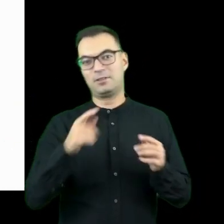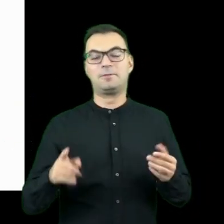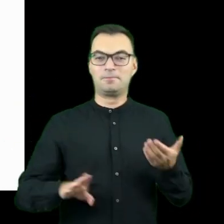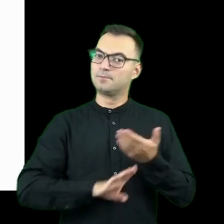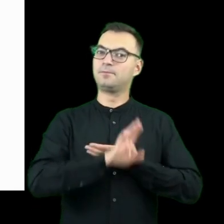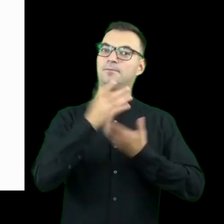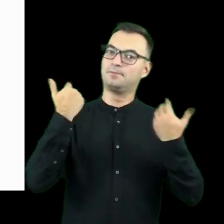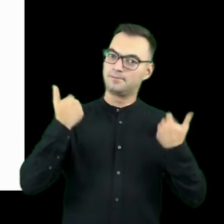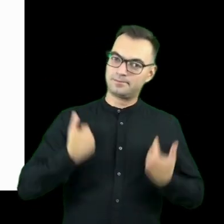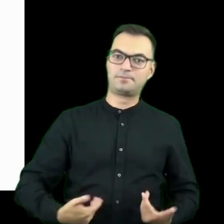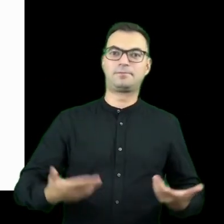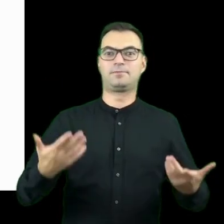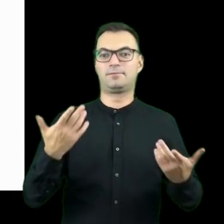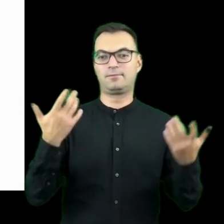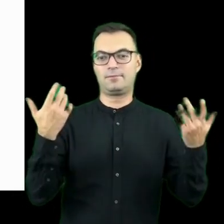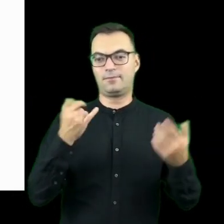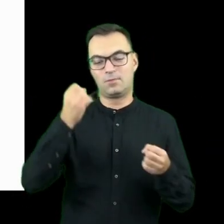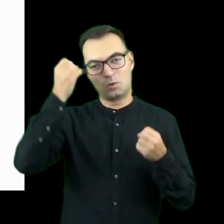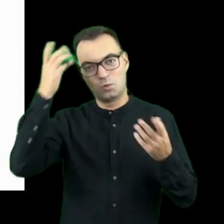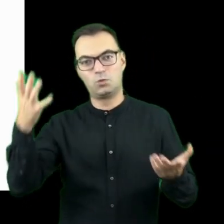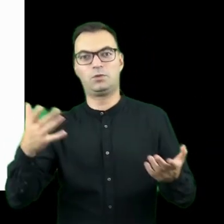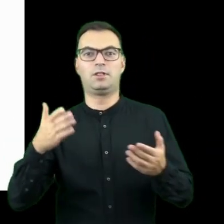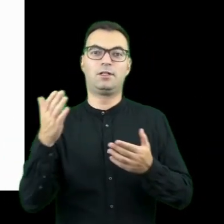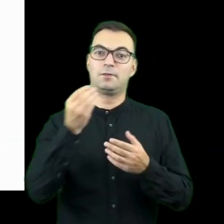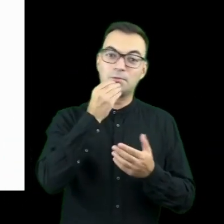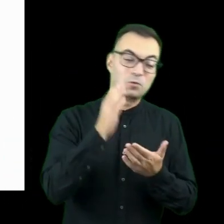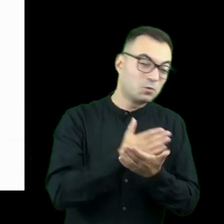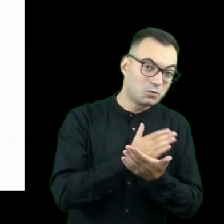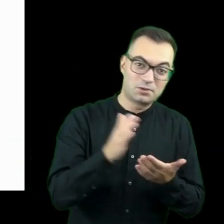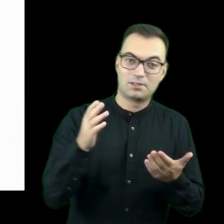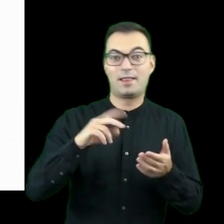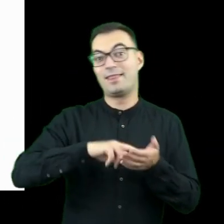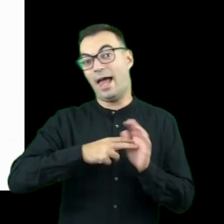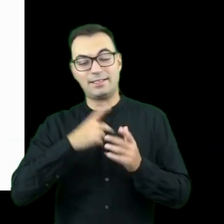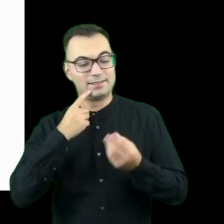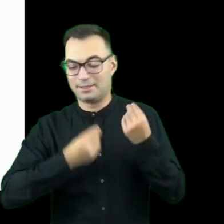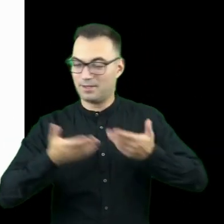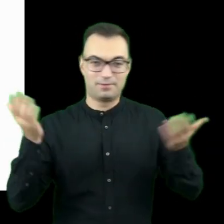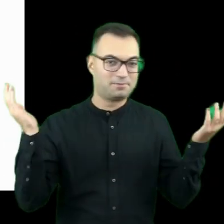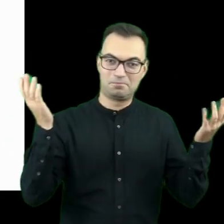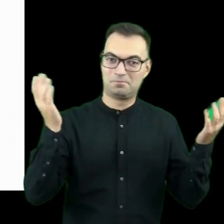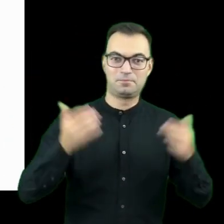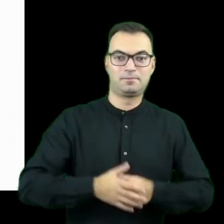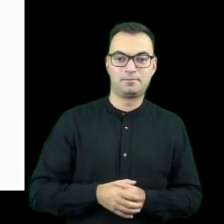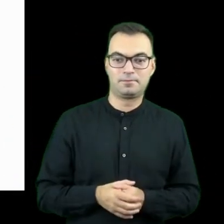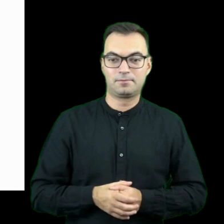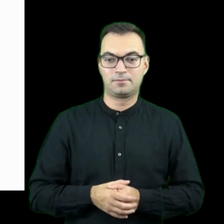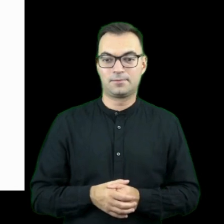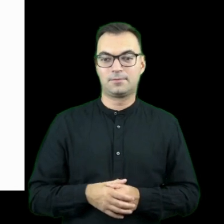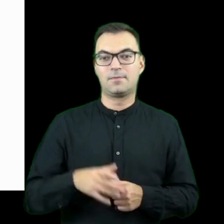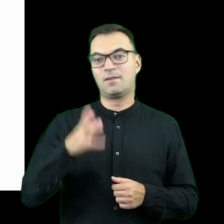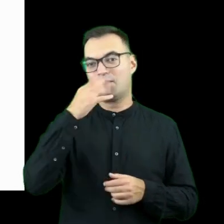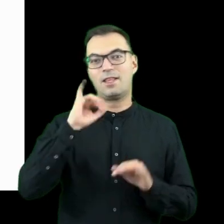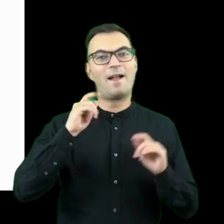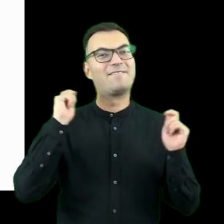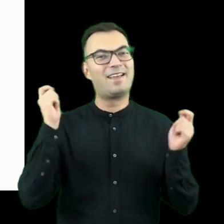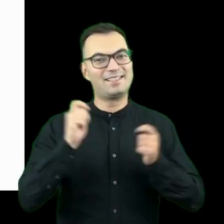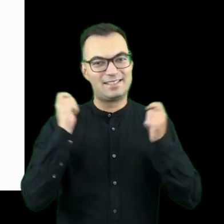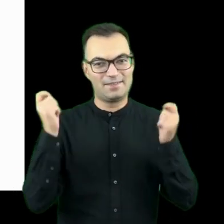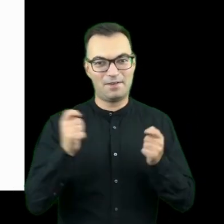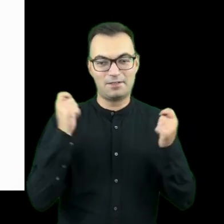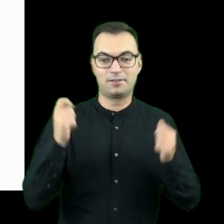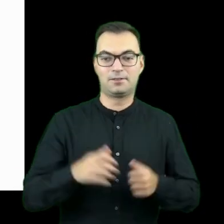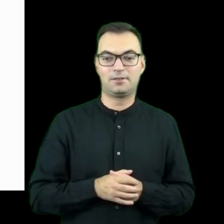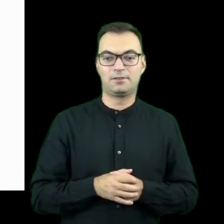Narodowych w Niemczech prezentują swoją kulturę, kuchnię, tańce, zabawę i przyjmuje to formę